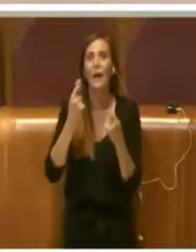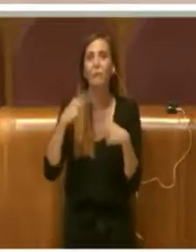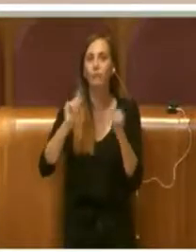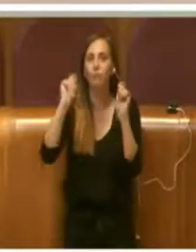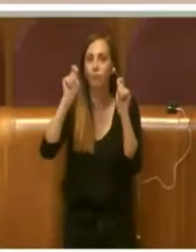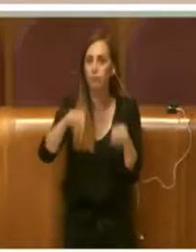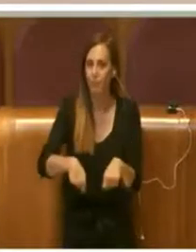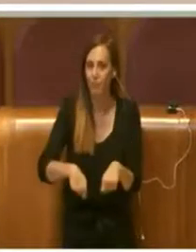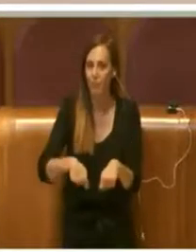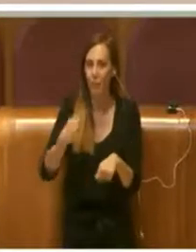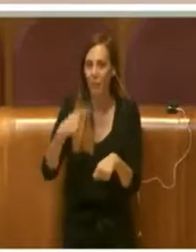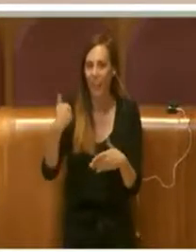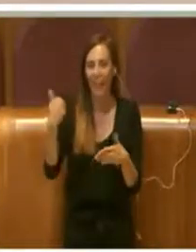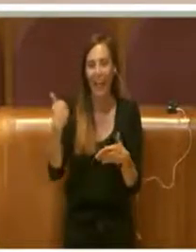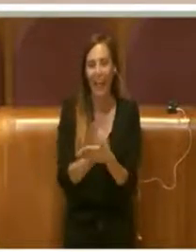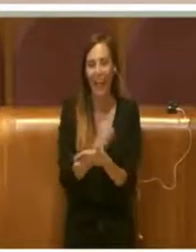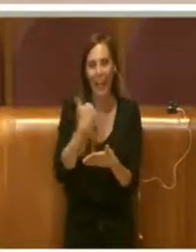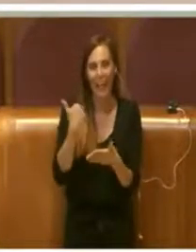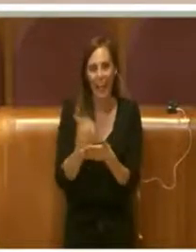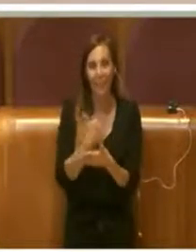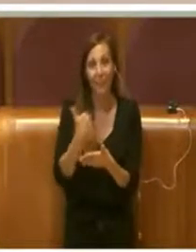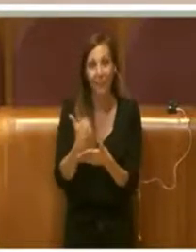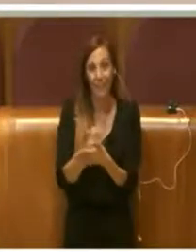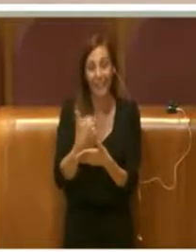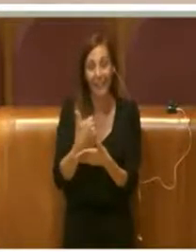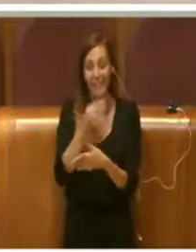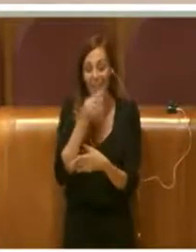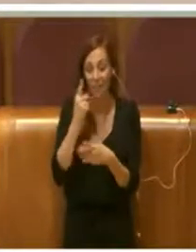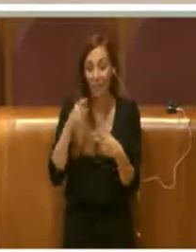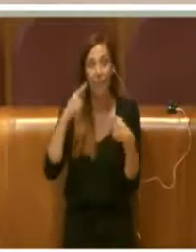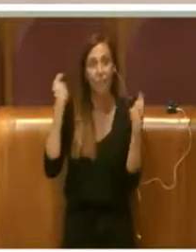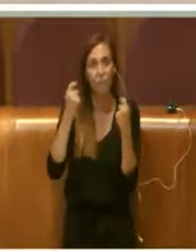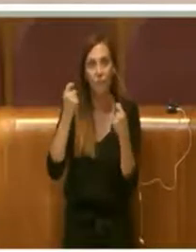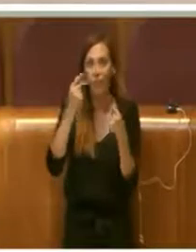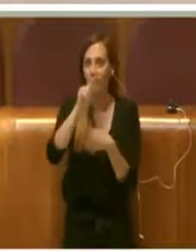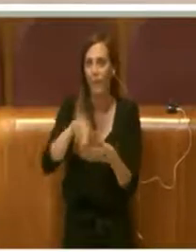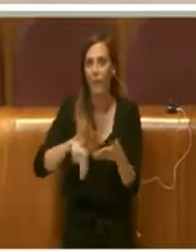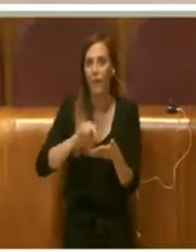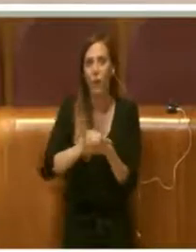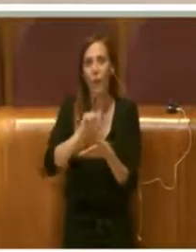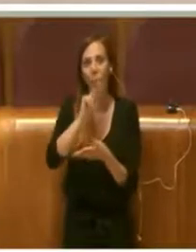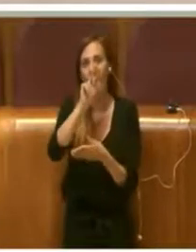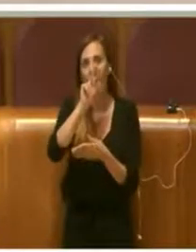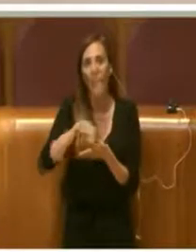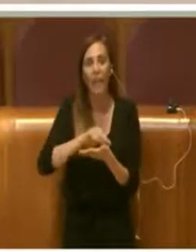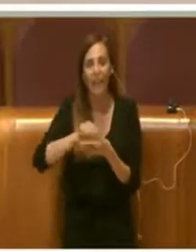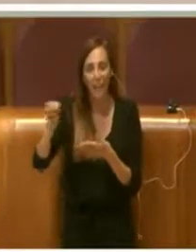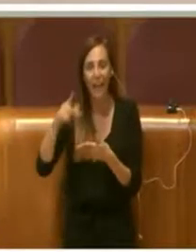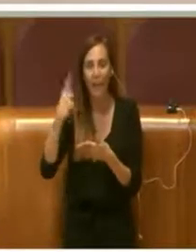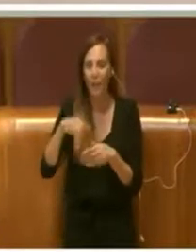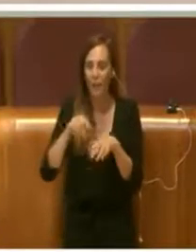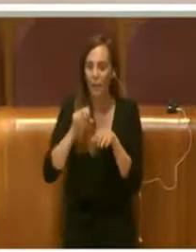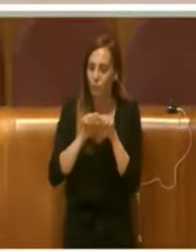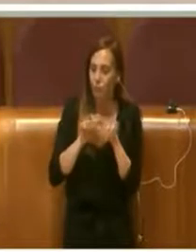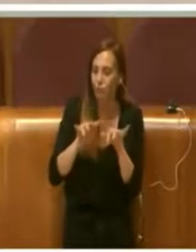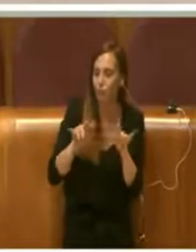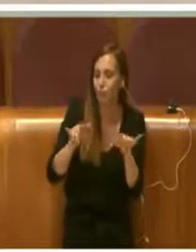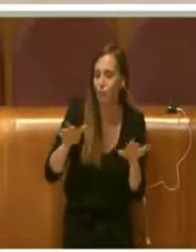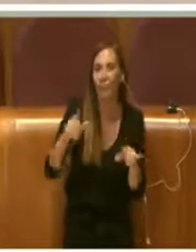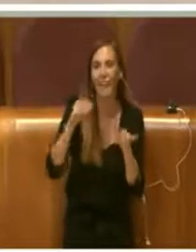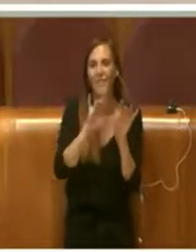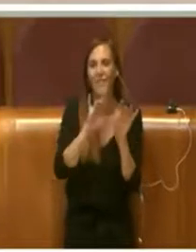per evitare l'eventuale espansione del virus o l'eventuale zoonosi